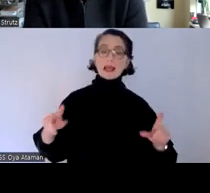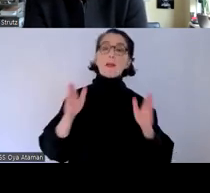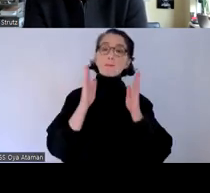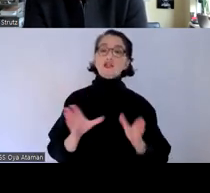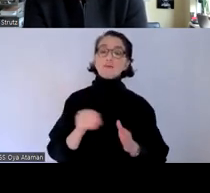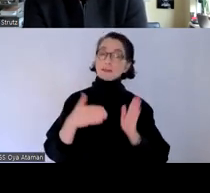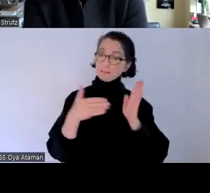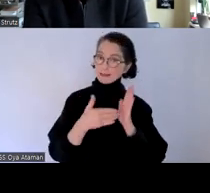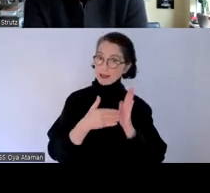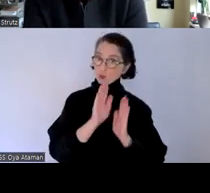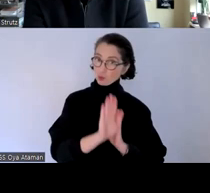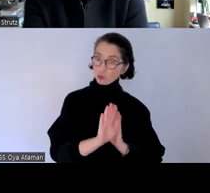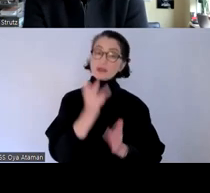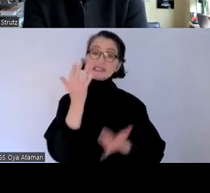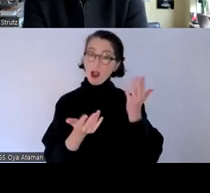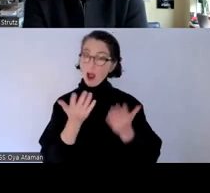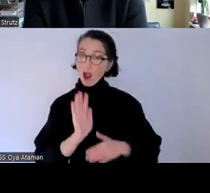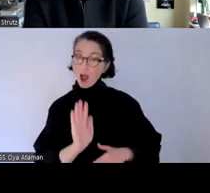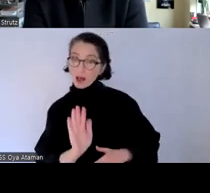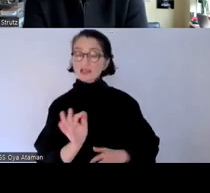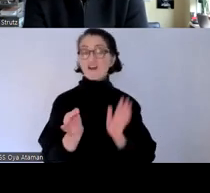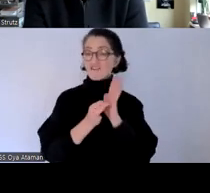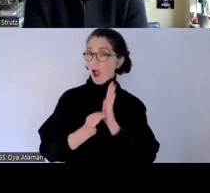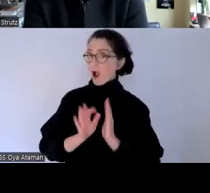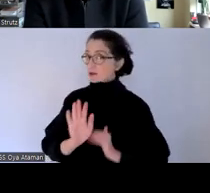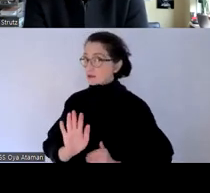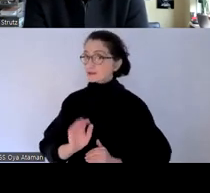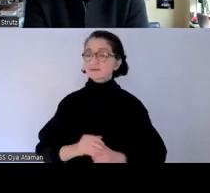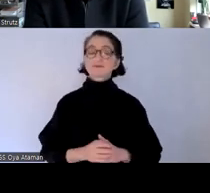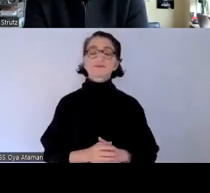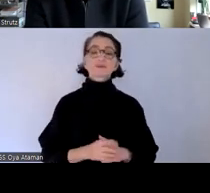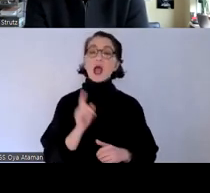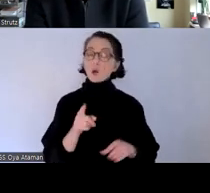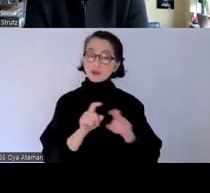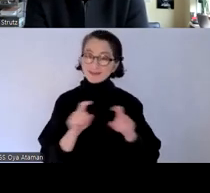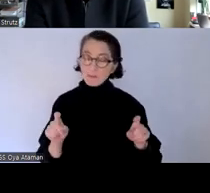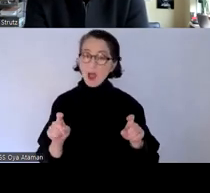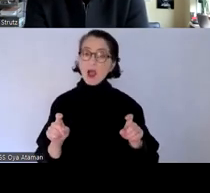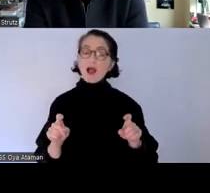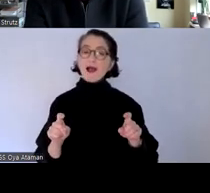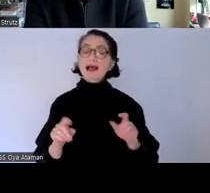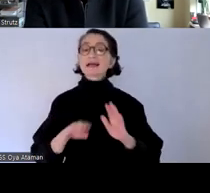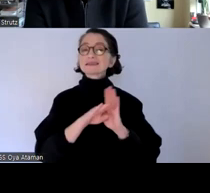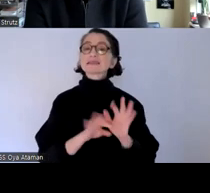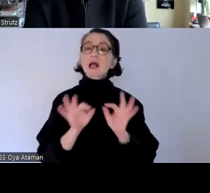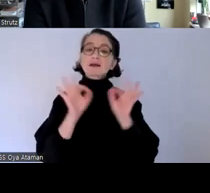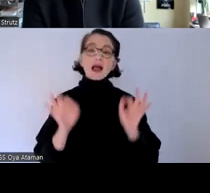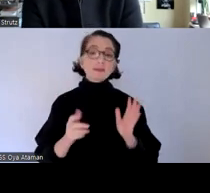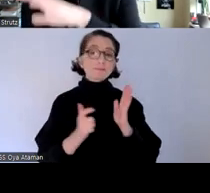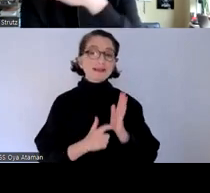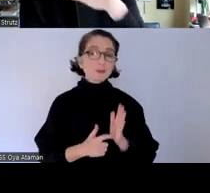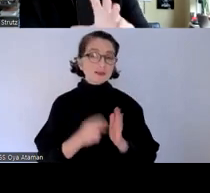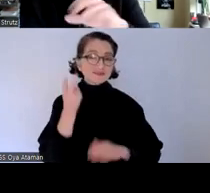zahlen und fakten und auch noch mal das thema letzten endes der gesetzlichen rahmenbedingungen